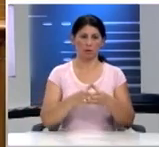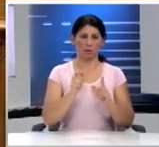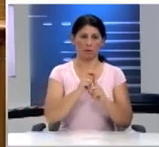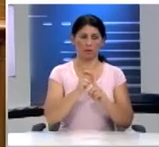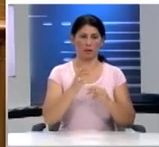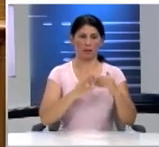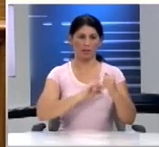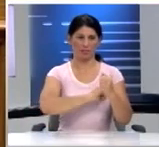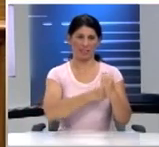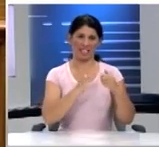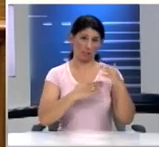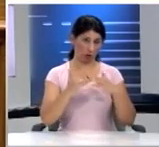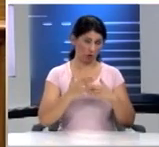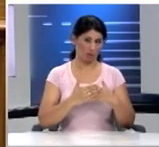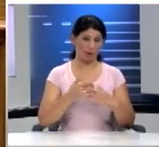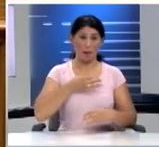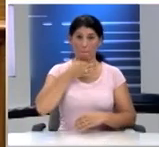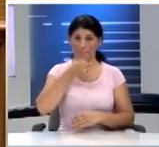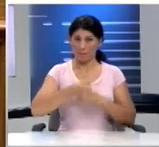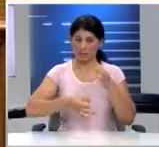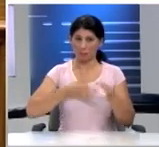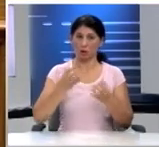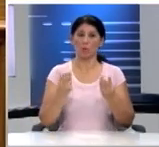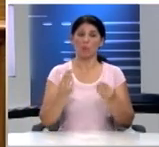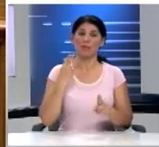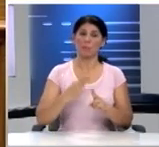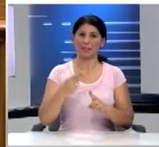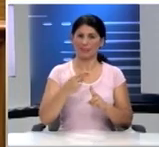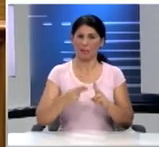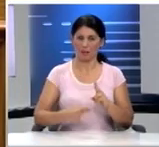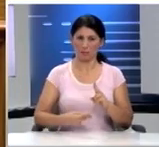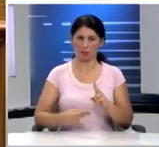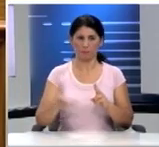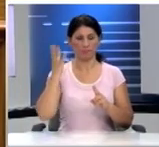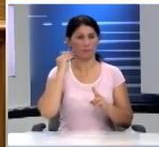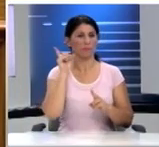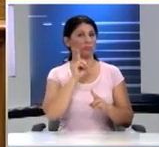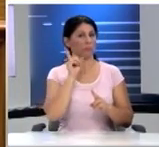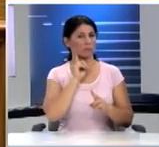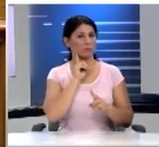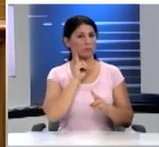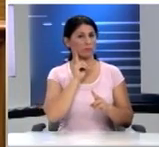δεξιοτήτων Μιλήσατε όμως και για πολύ σημαντικά θέματα Άκουσα την κυρία